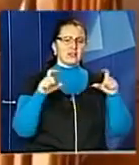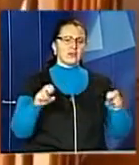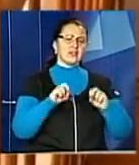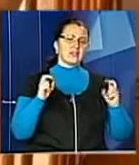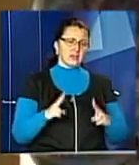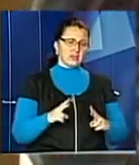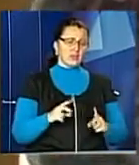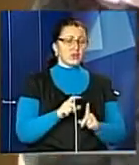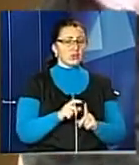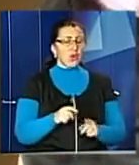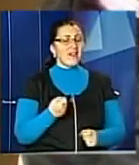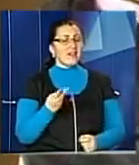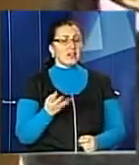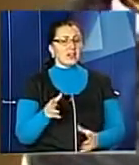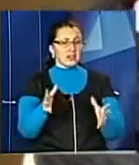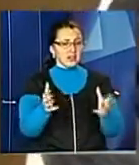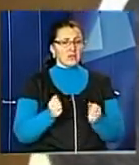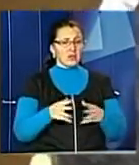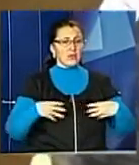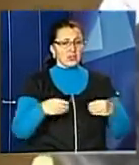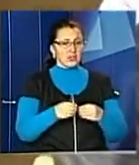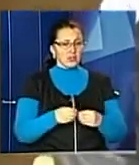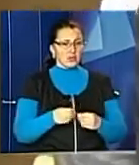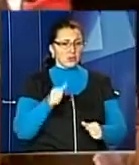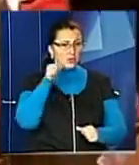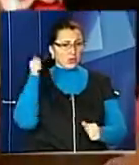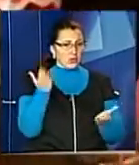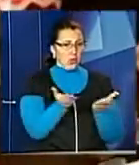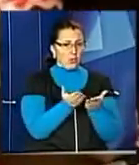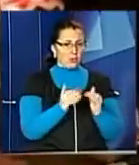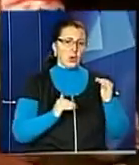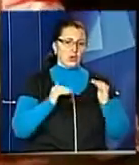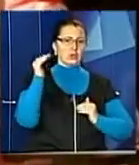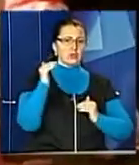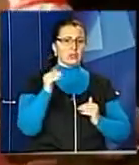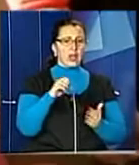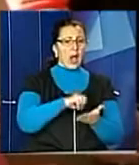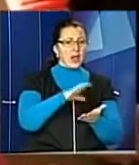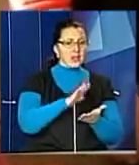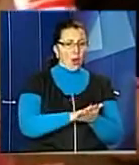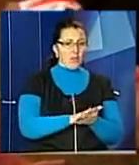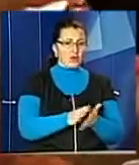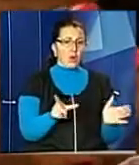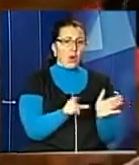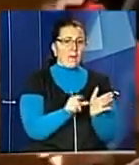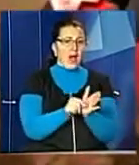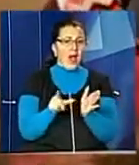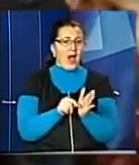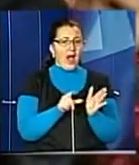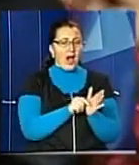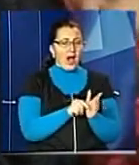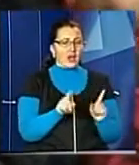До слова, кількість усиновлень, порівняно з минулим роком, зросла. На обліку кандидатів в усиновлювачі перебуває